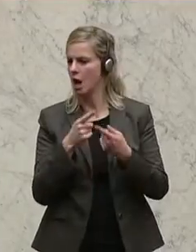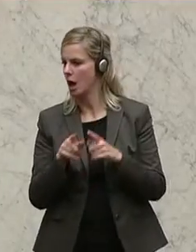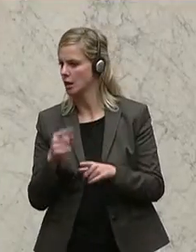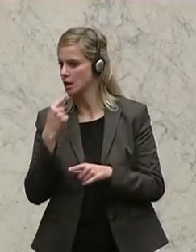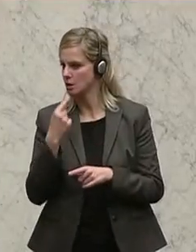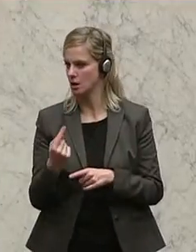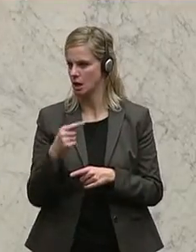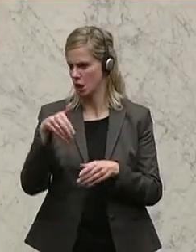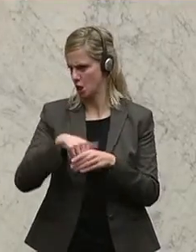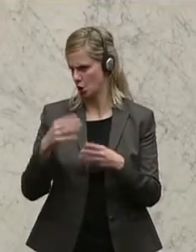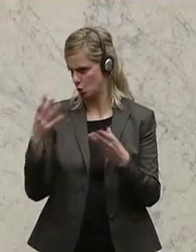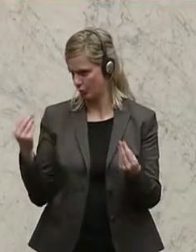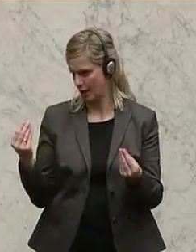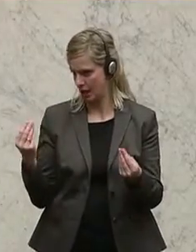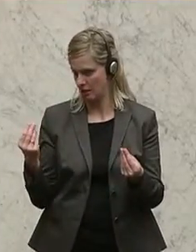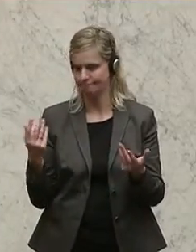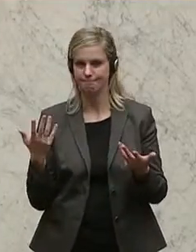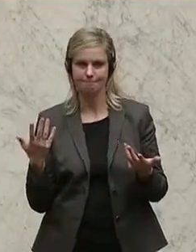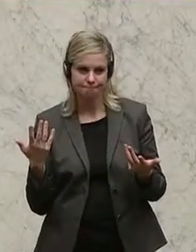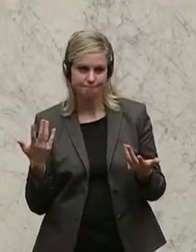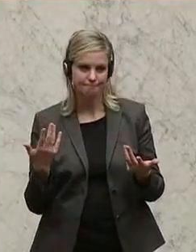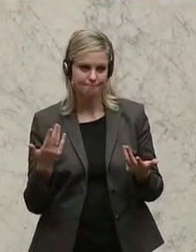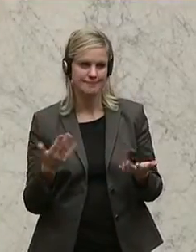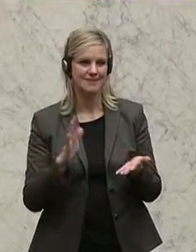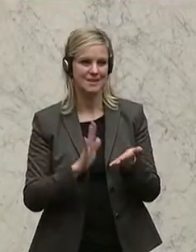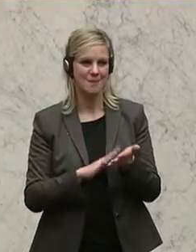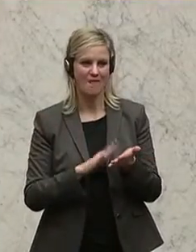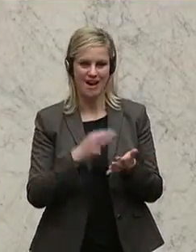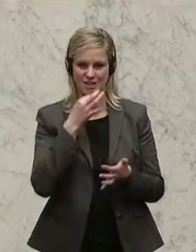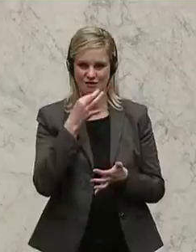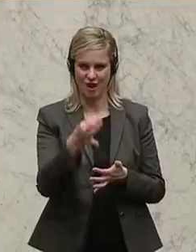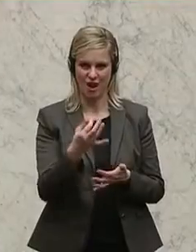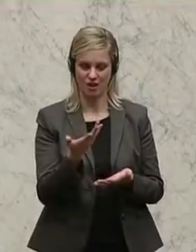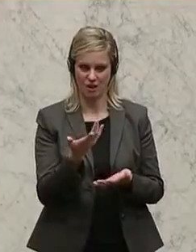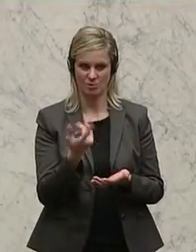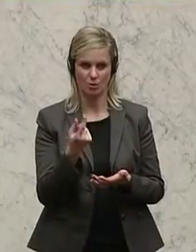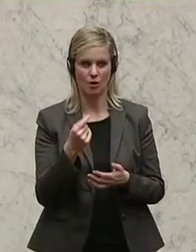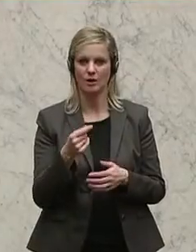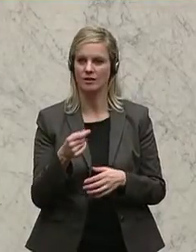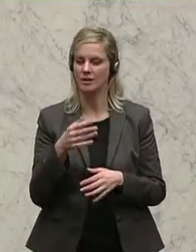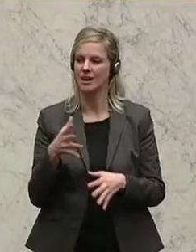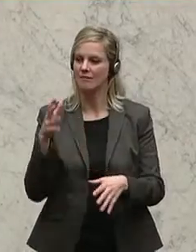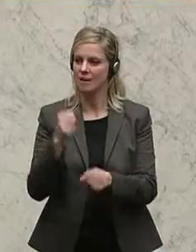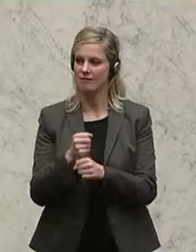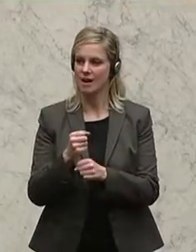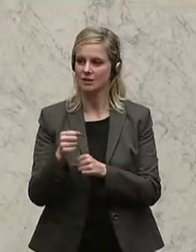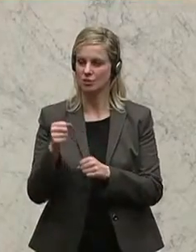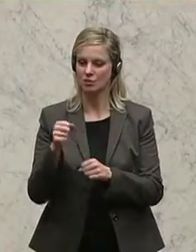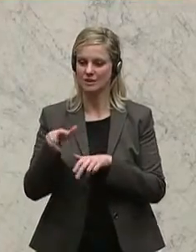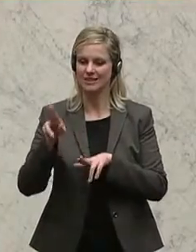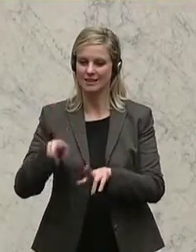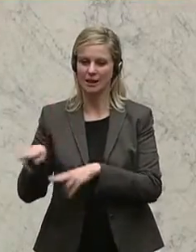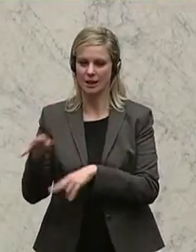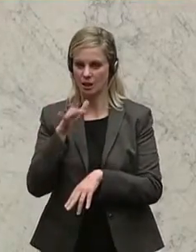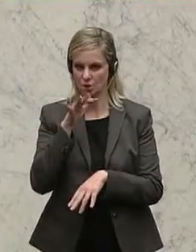das ist mir inhaltlich schon zu viel, was ja ausschließlich eine Beweisfrage ist, würde dazu führen, dass der Verfassungsgerichtshof aus dem Ministerium alle